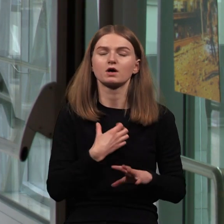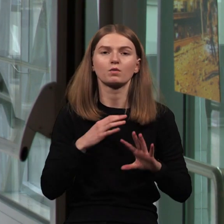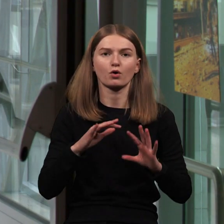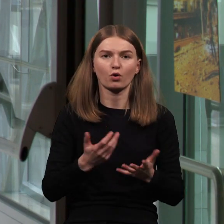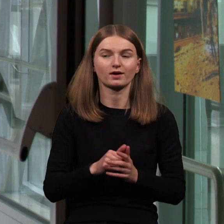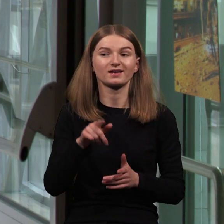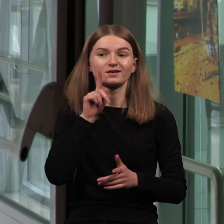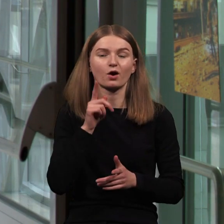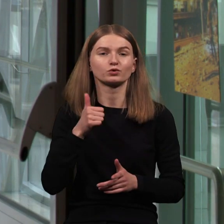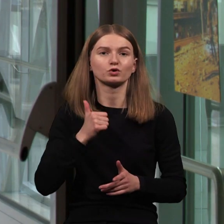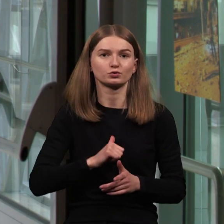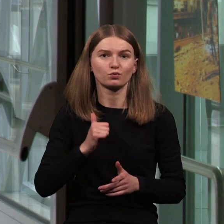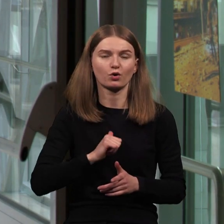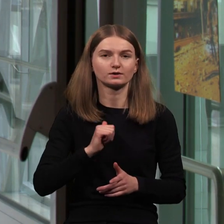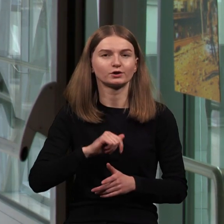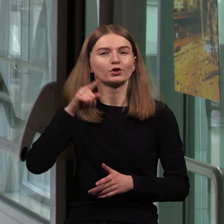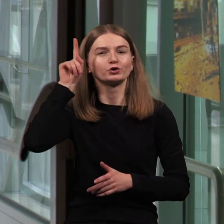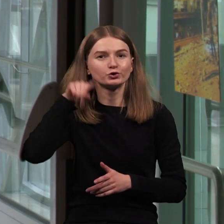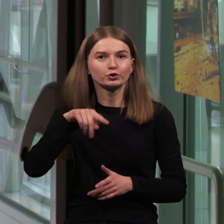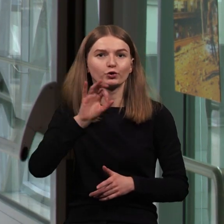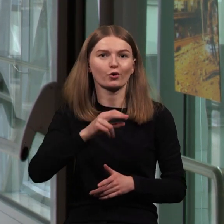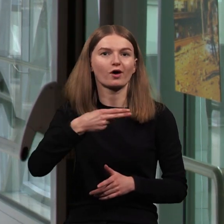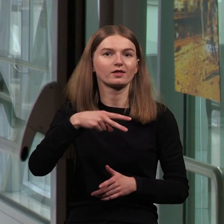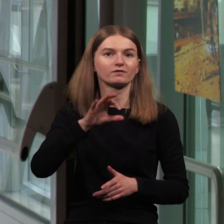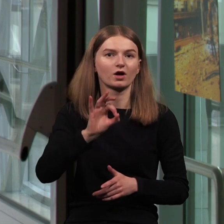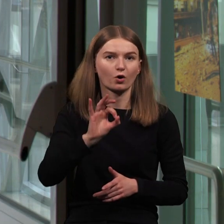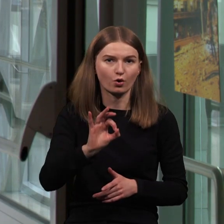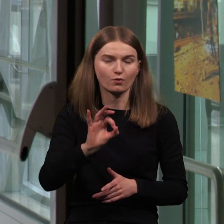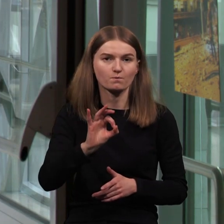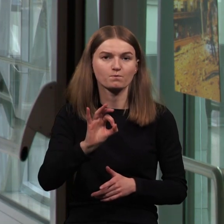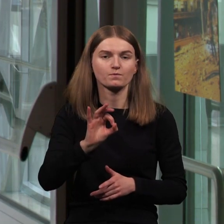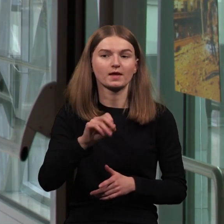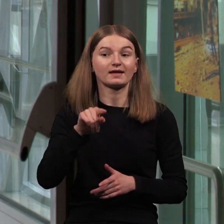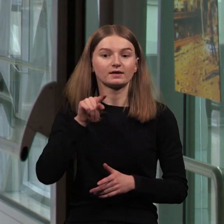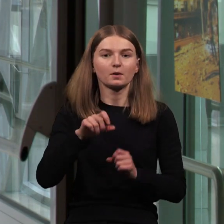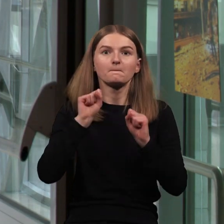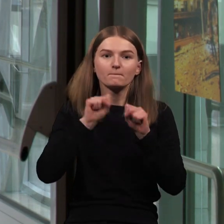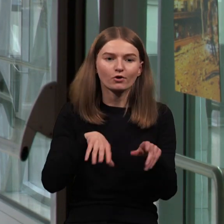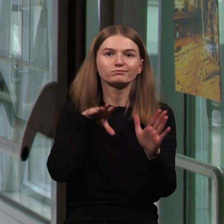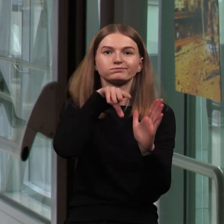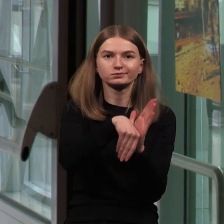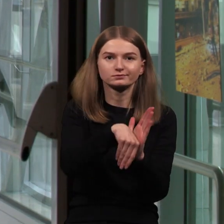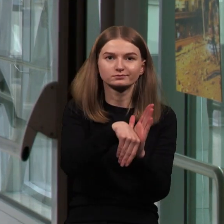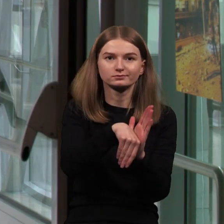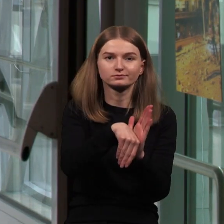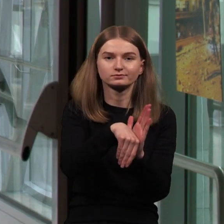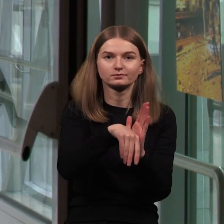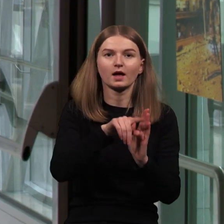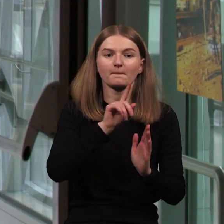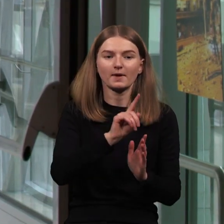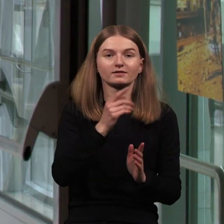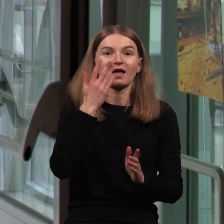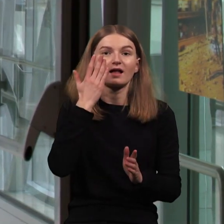žinojimas apie jaunimo nevyriausybinės organizacijas veiklas, kuriuose jie galėtų dalyvauti, nėra lengvai